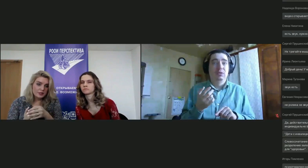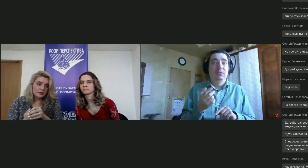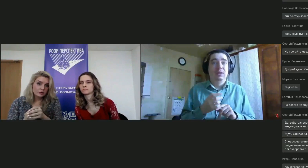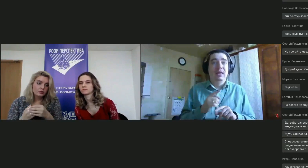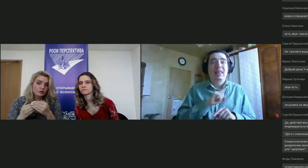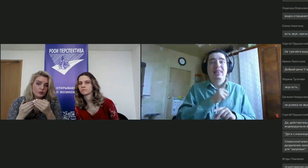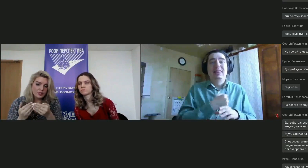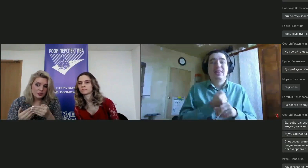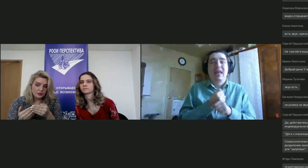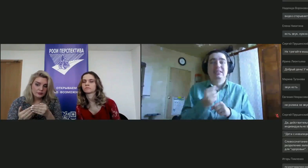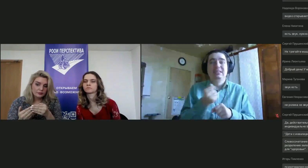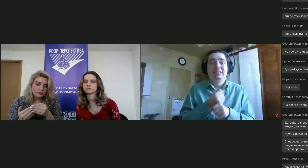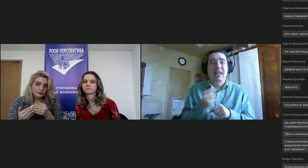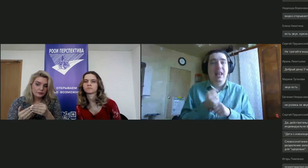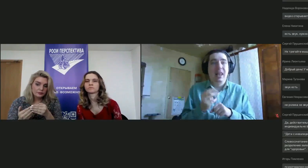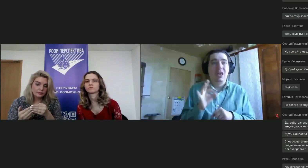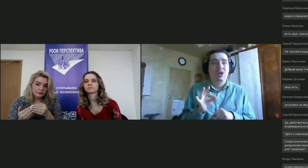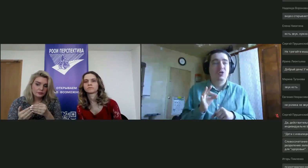вести его в новое место,